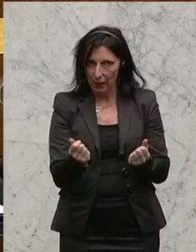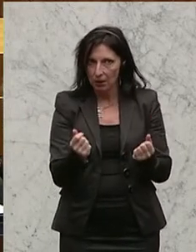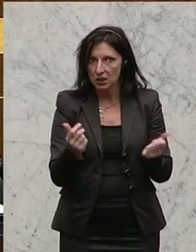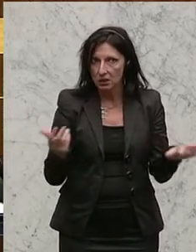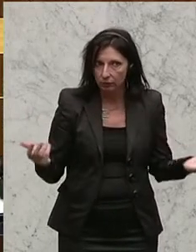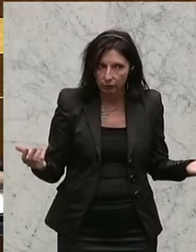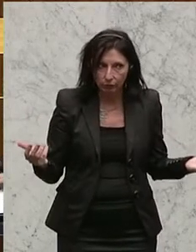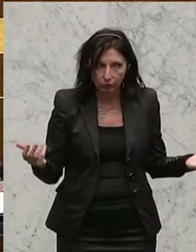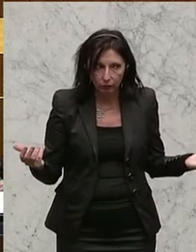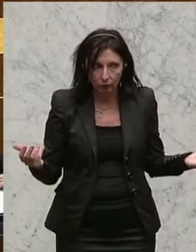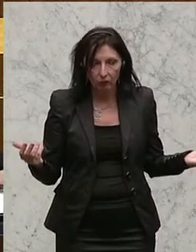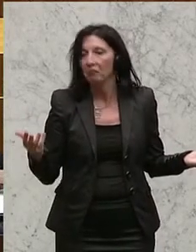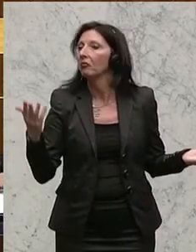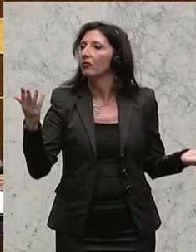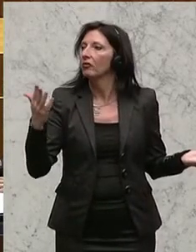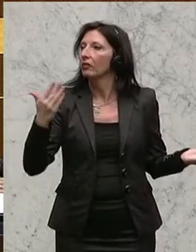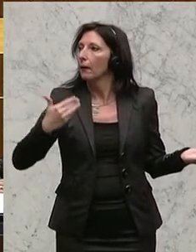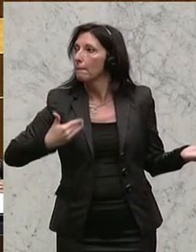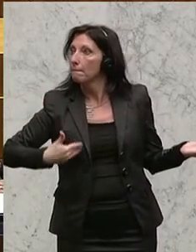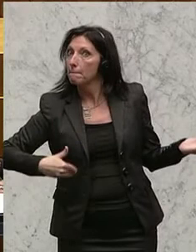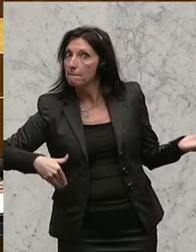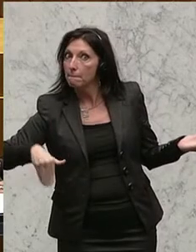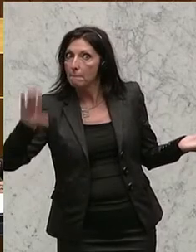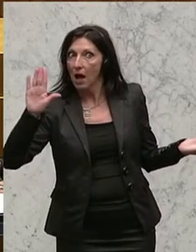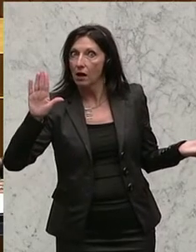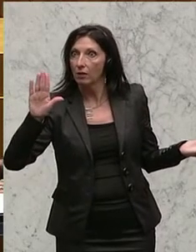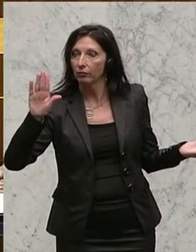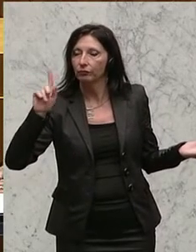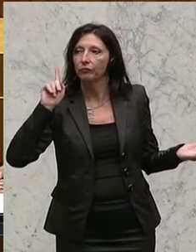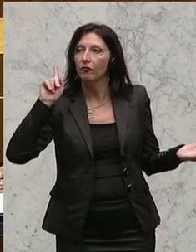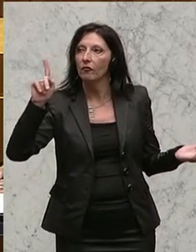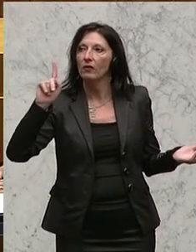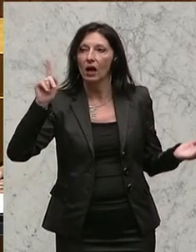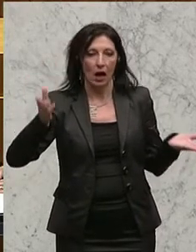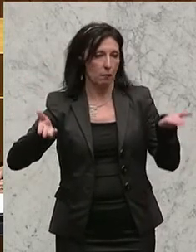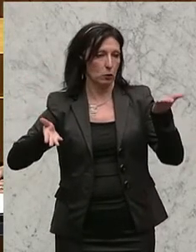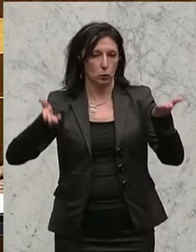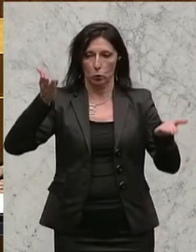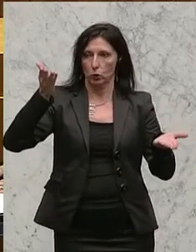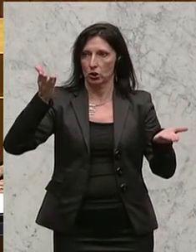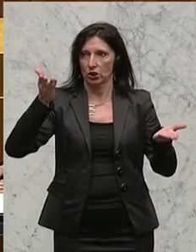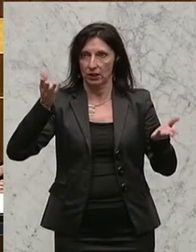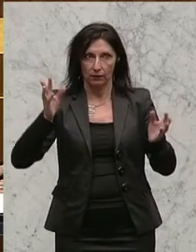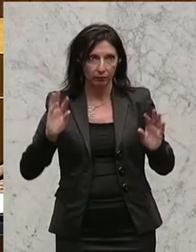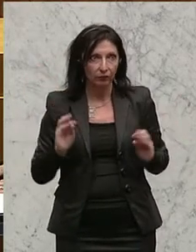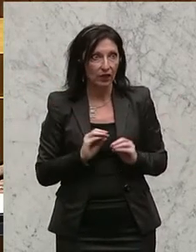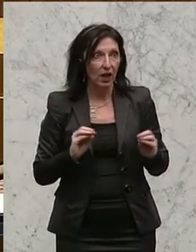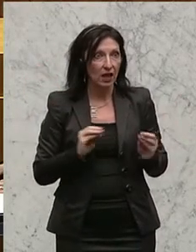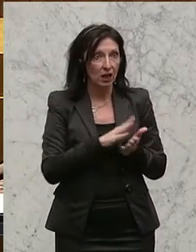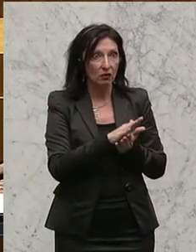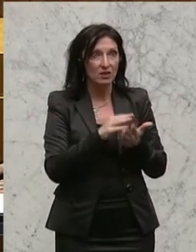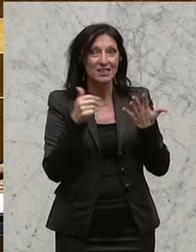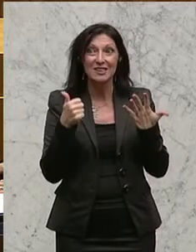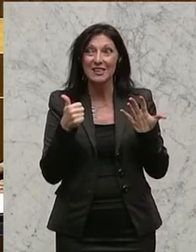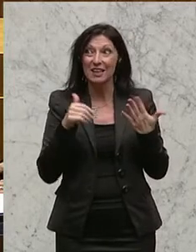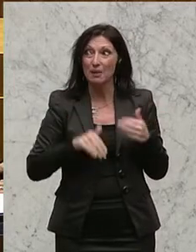wesentlich höher ist, aber eine Differenz habe zu der tatsächlichen Zahl von 6 Milliarden